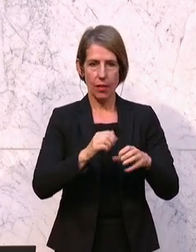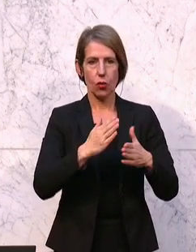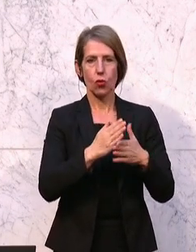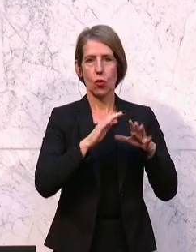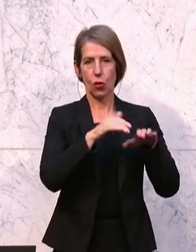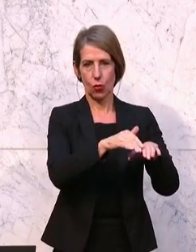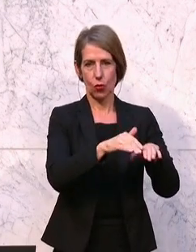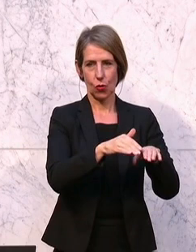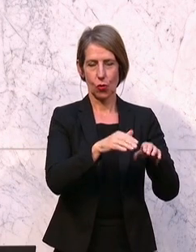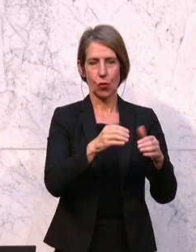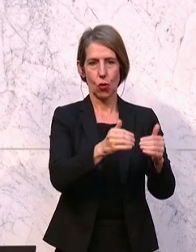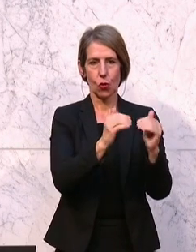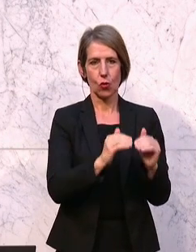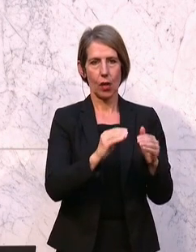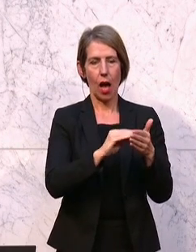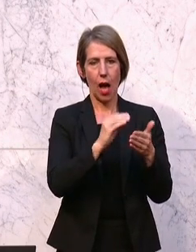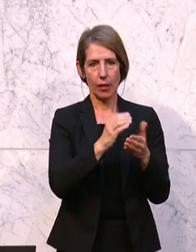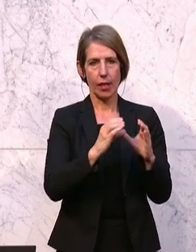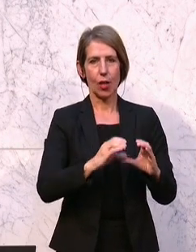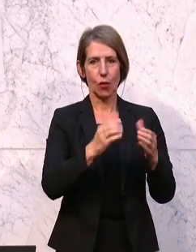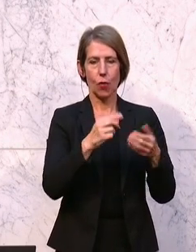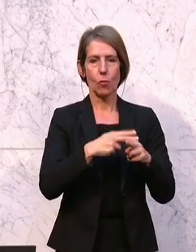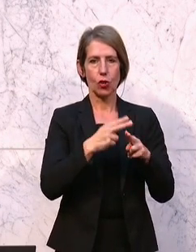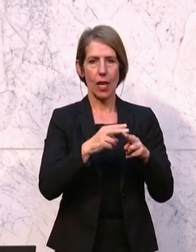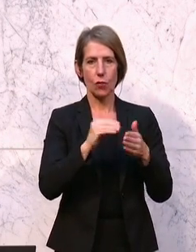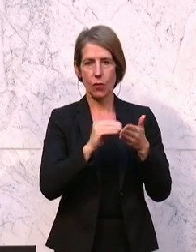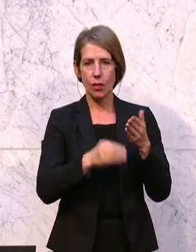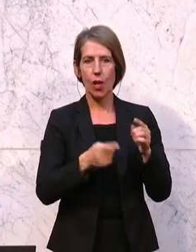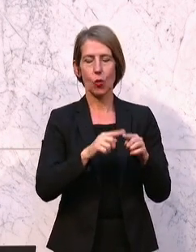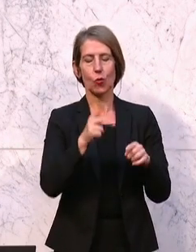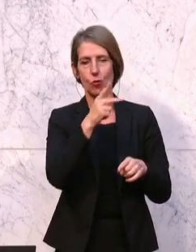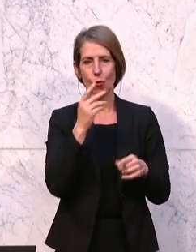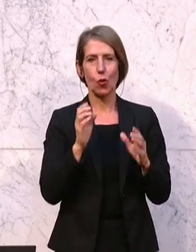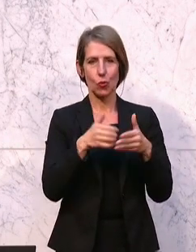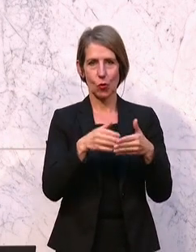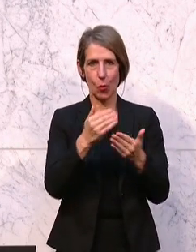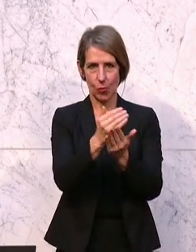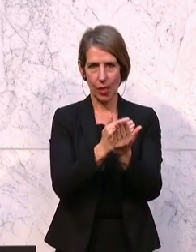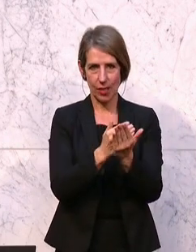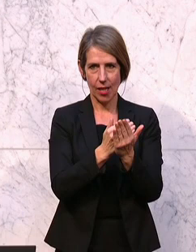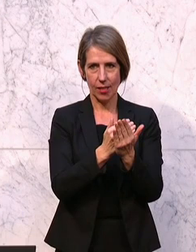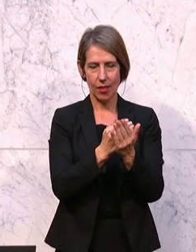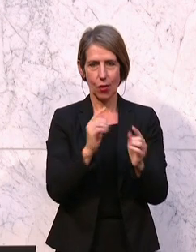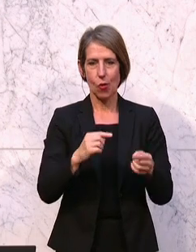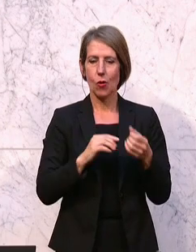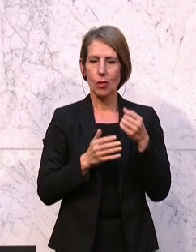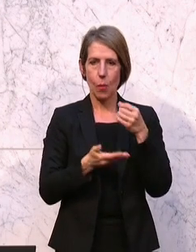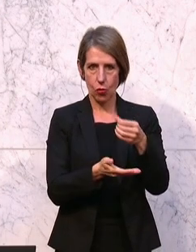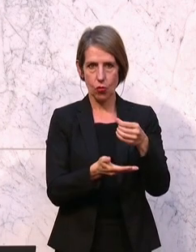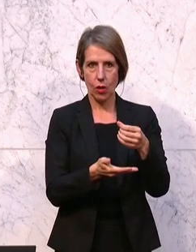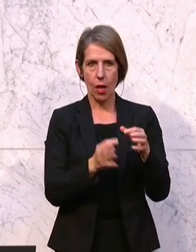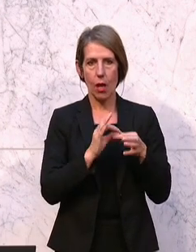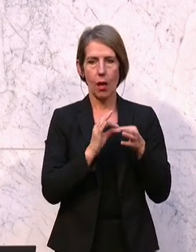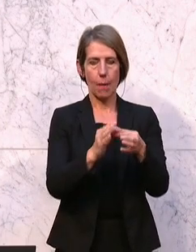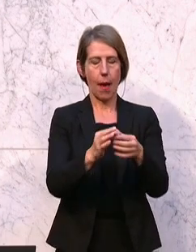7 des österreichischen Staatsvertrages und auch durch das Volksgruppengesetz. Und im Rahmen unseres Budgets in